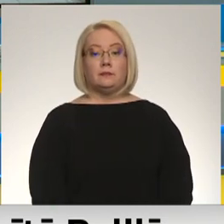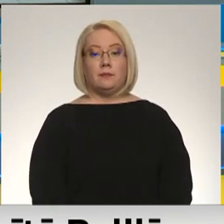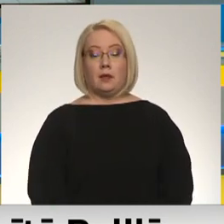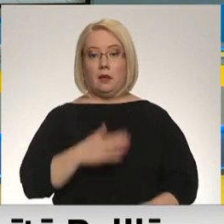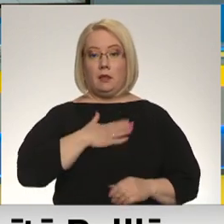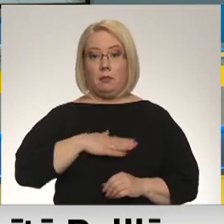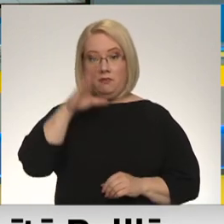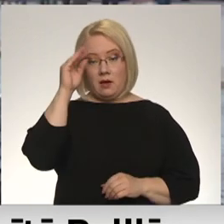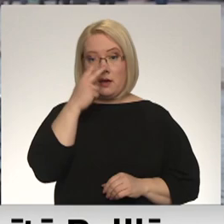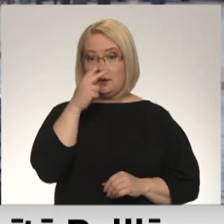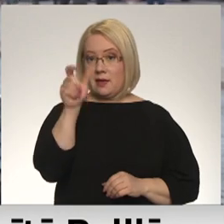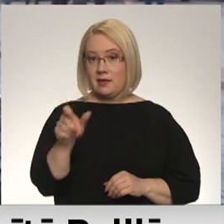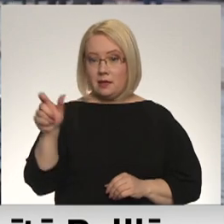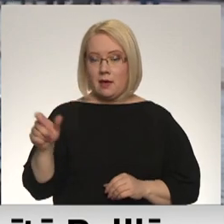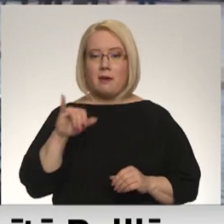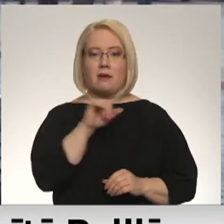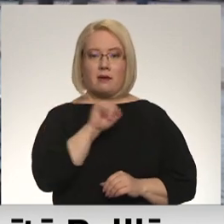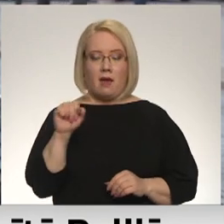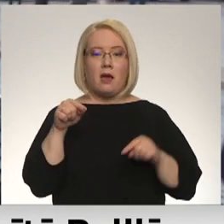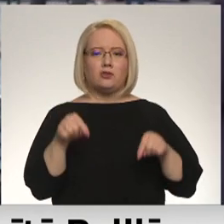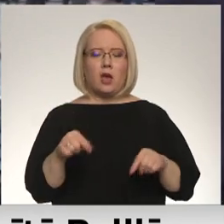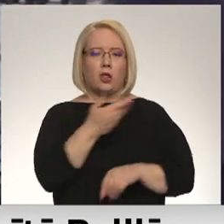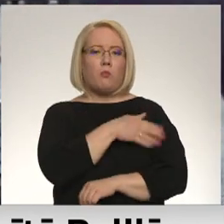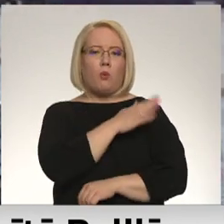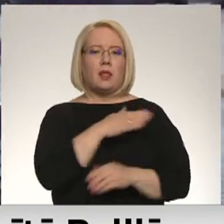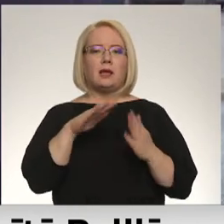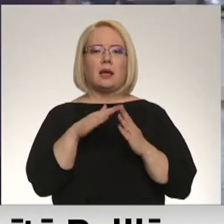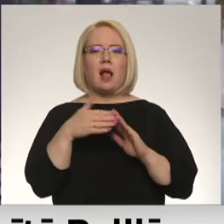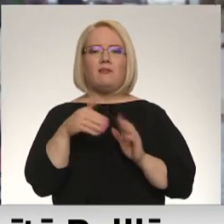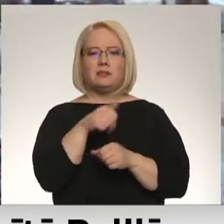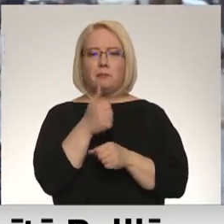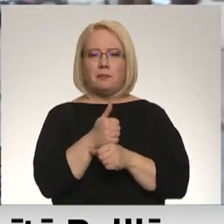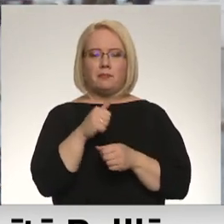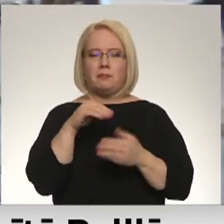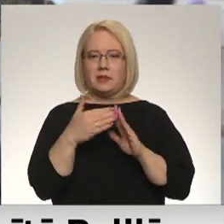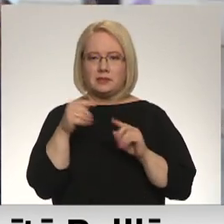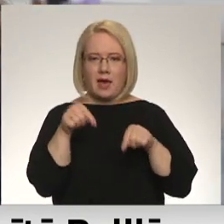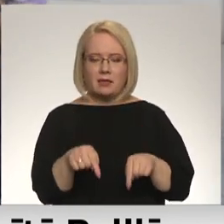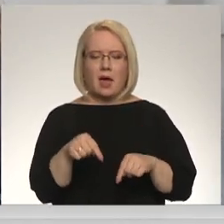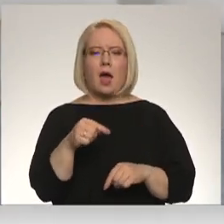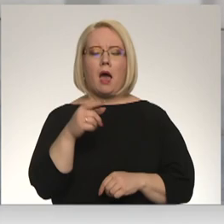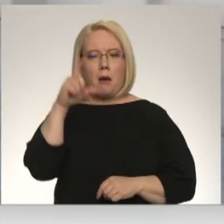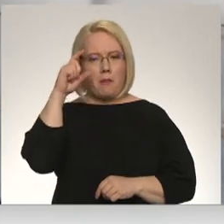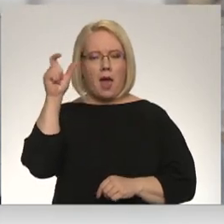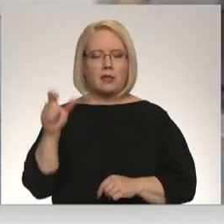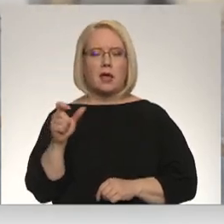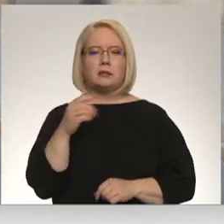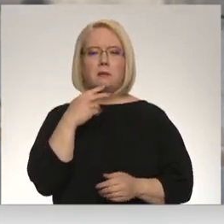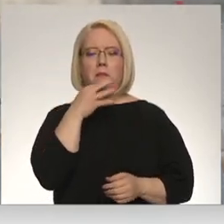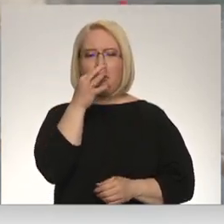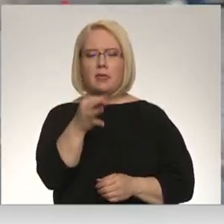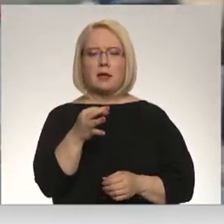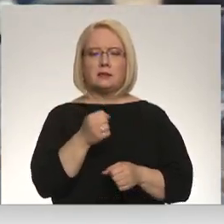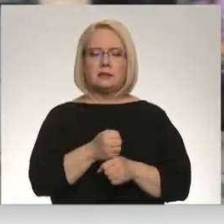Labvakar, Ilze, labvakar, skatītāji. Šeit polīdz galvaspilsētā Varšavā esē prezidents Joe Baidene spauda ļoti stingru atbalstu